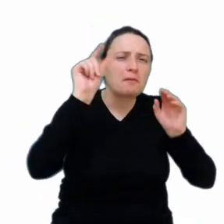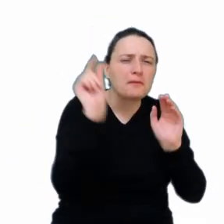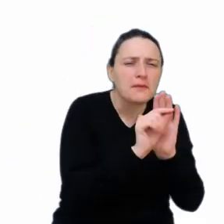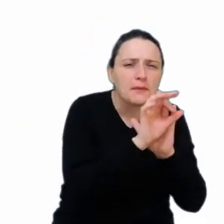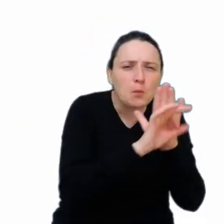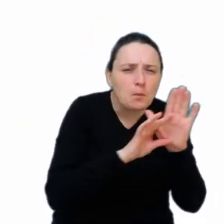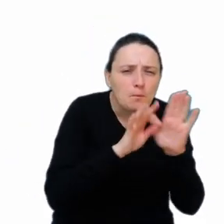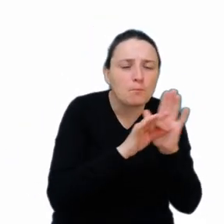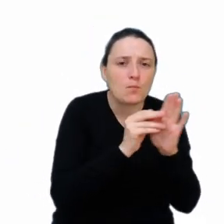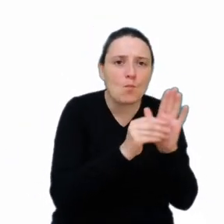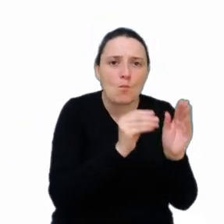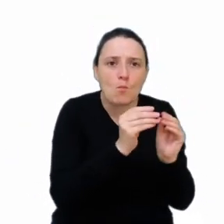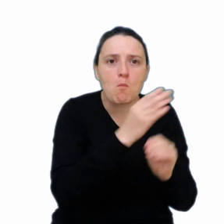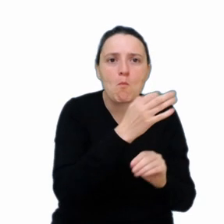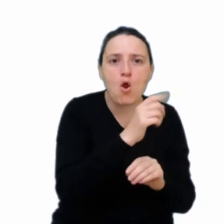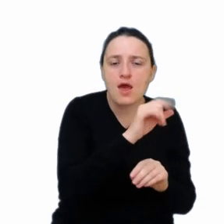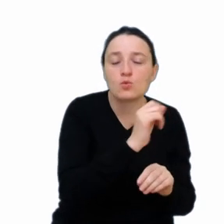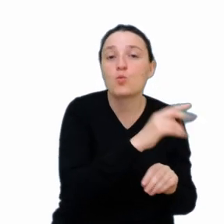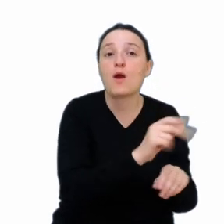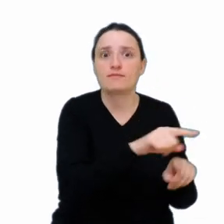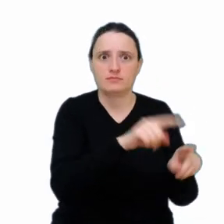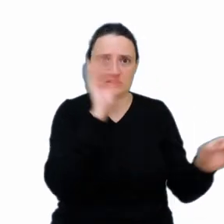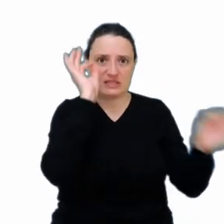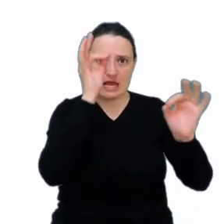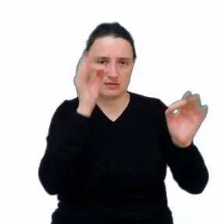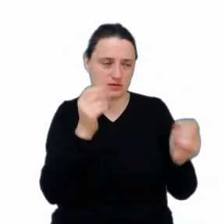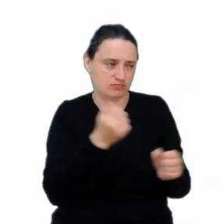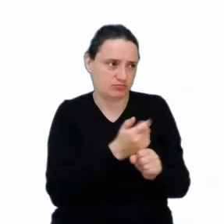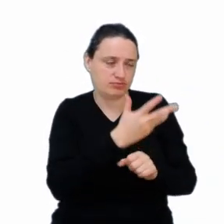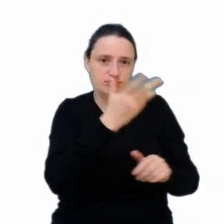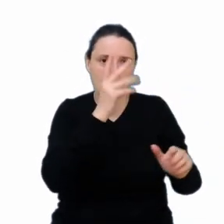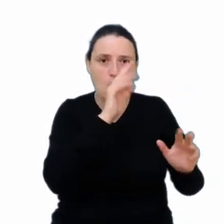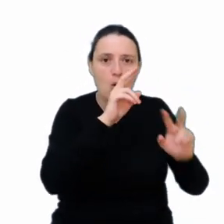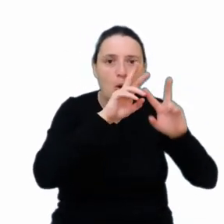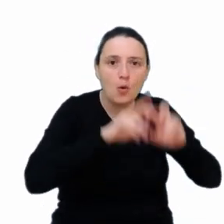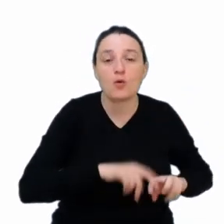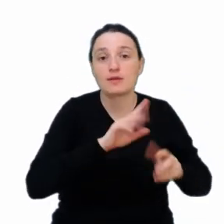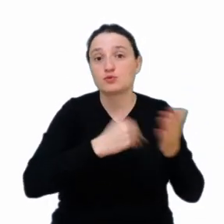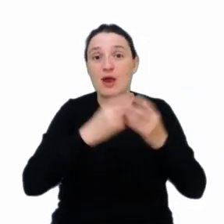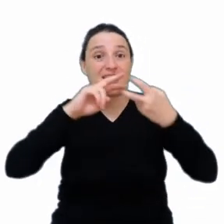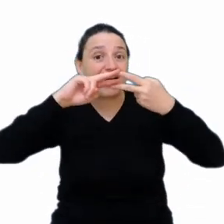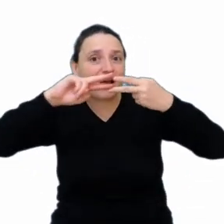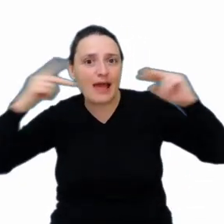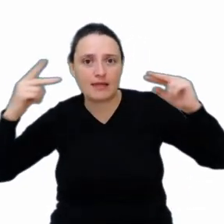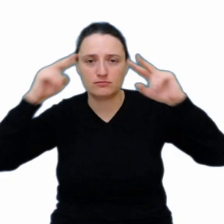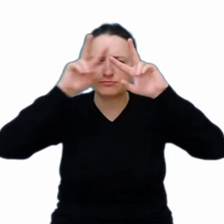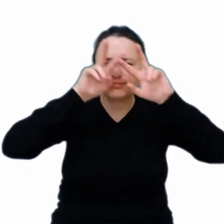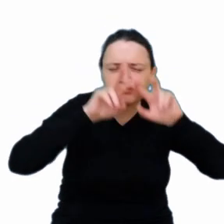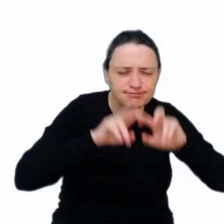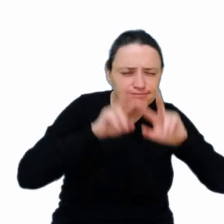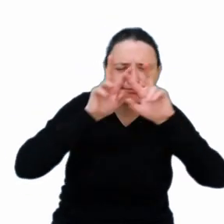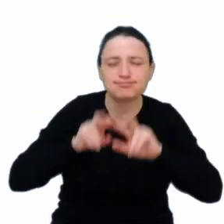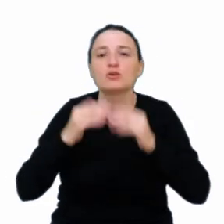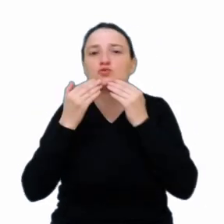są wyobsługiwane dziesiątki danych, no na przykład dotyczących naszego genomu i co nam pozwala stworzyć na przykład nowe leki.